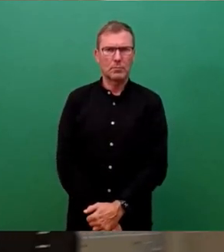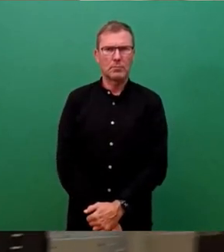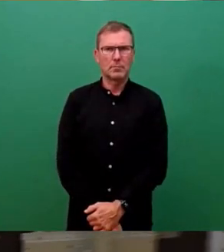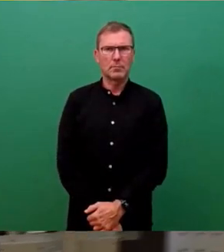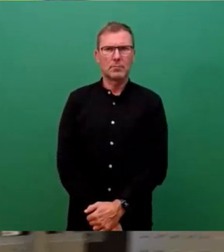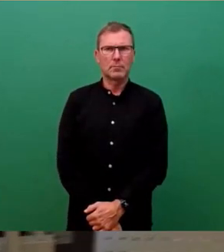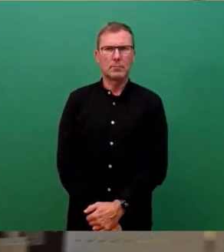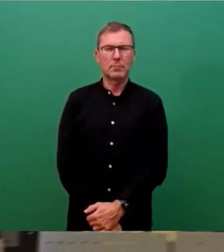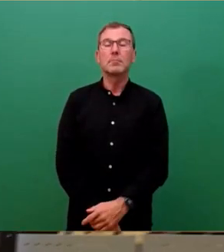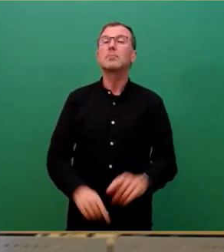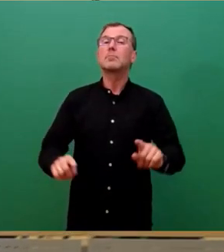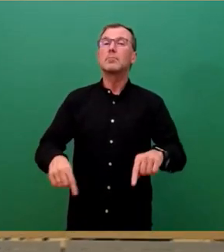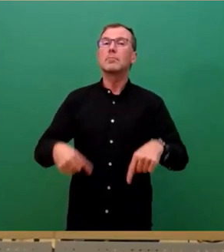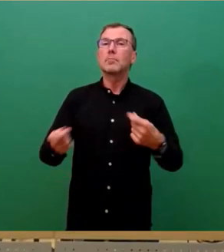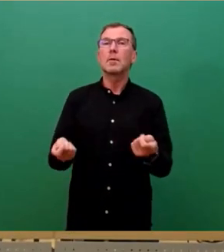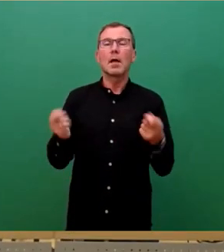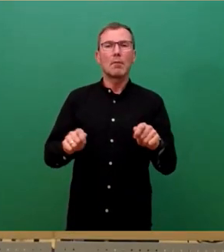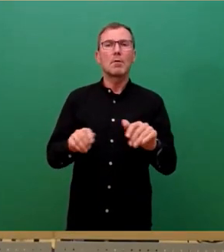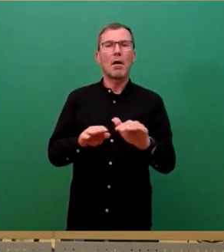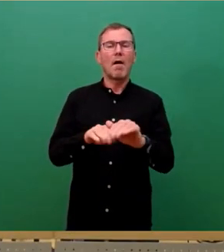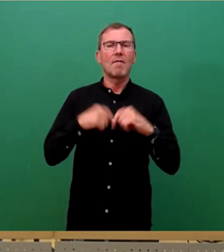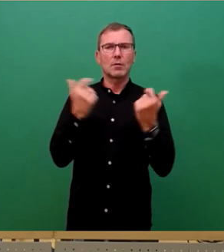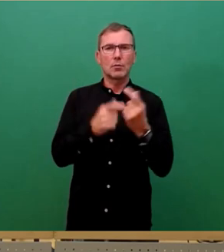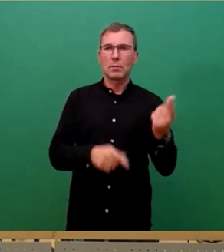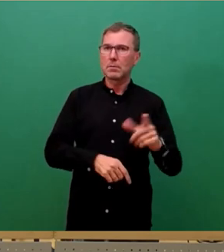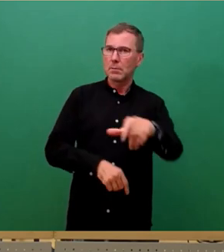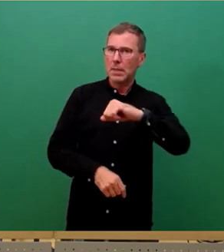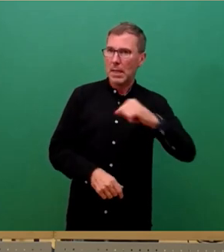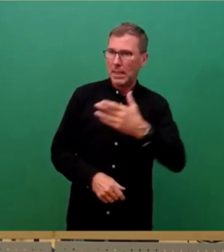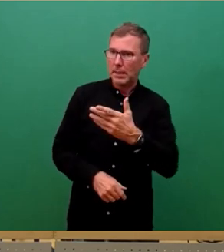Dann kommen wir zum Abschluss der Fraktionsrunde der Fraktion Die Linke, Wirtz.